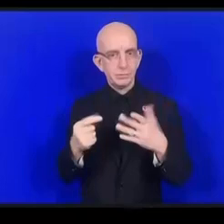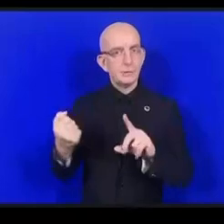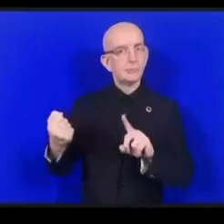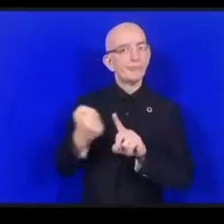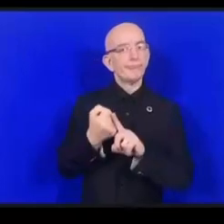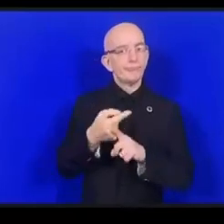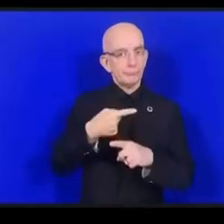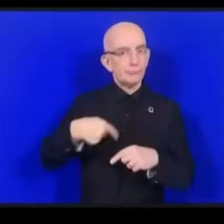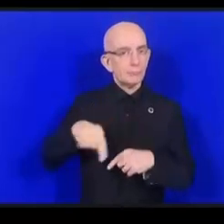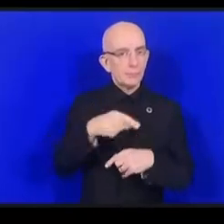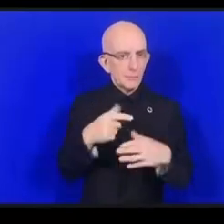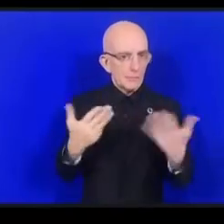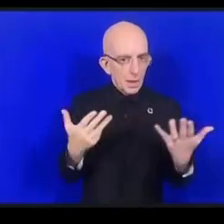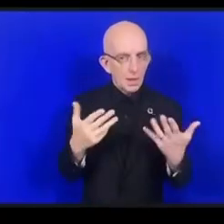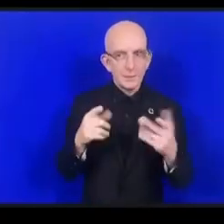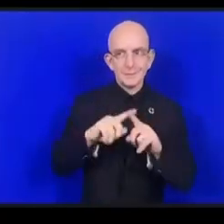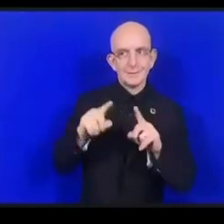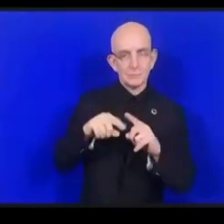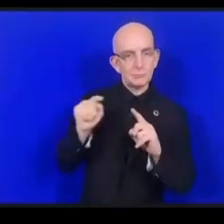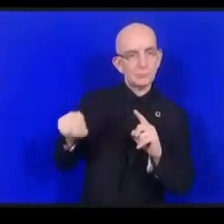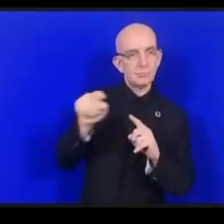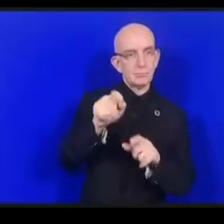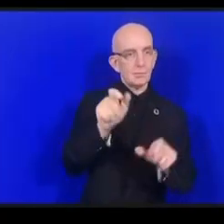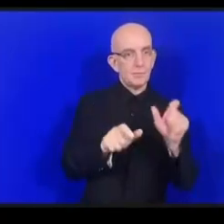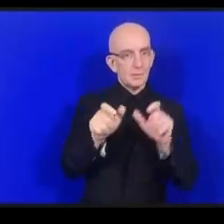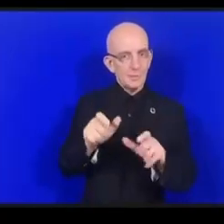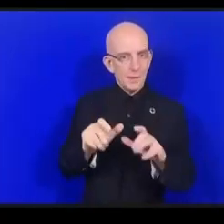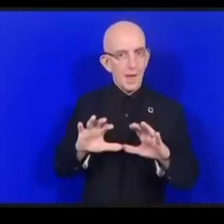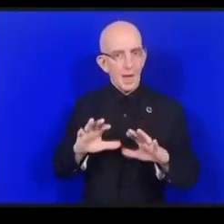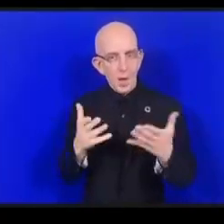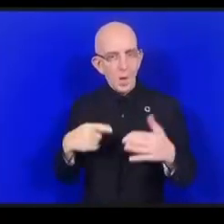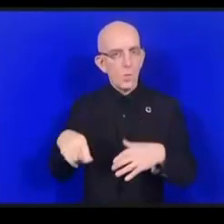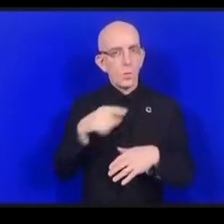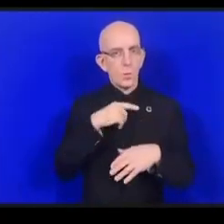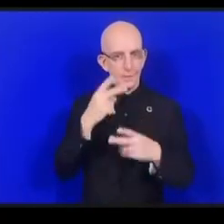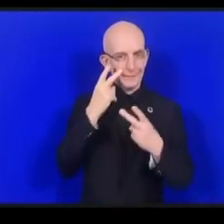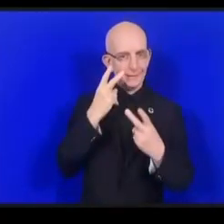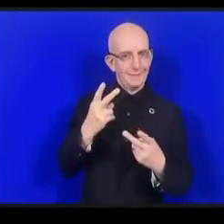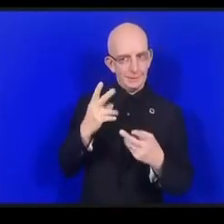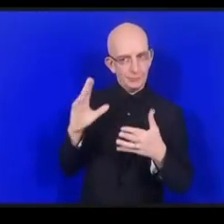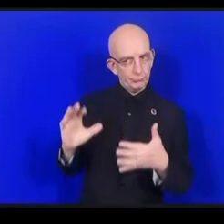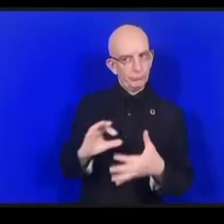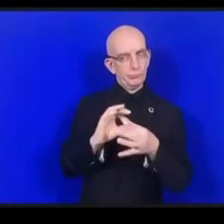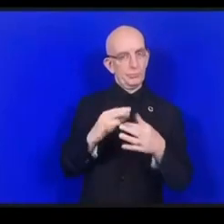بصورة تدع الإنسان في موضع القلب ونحن وجدنا